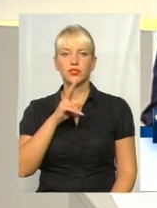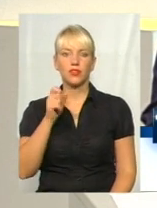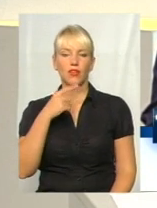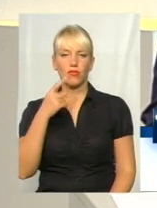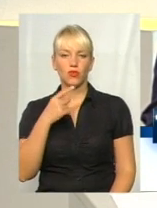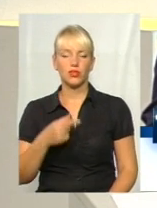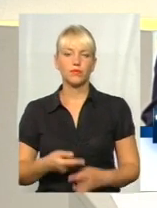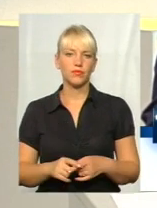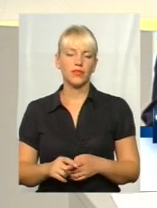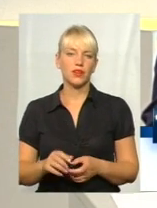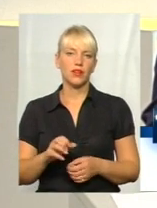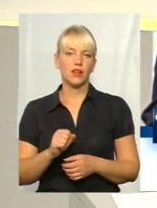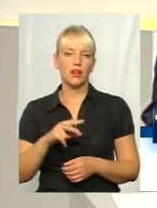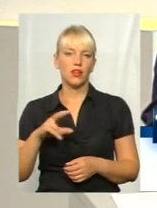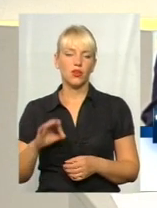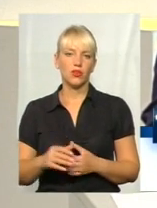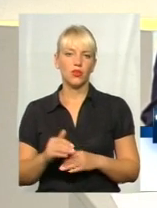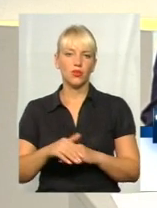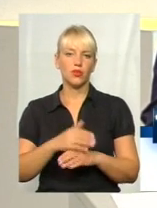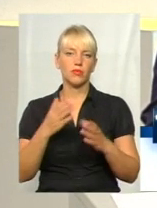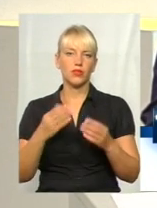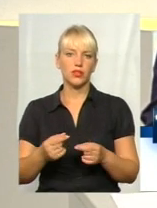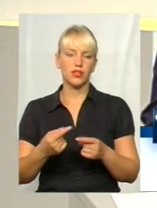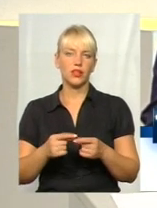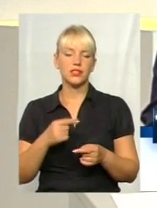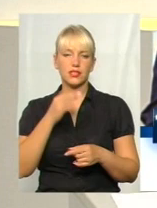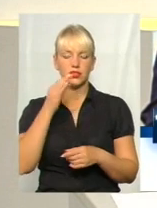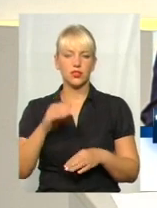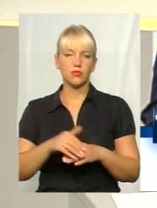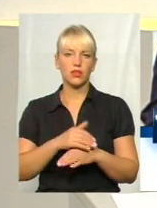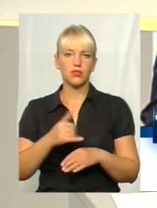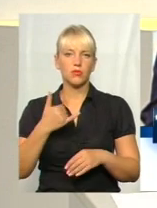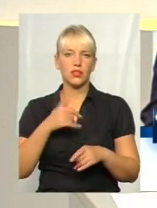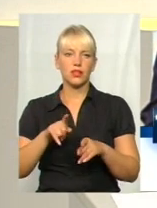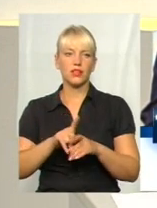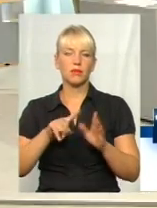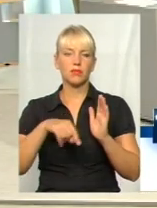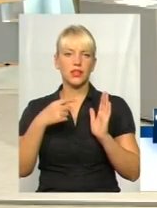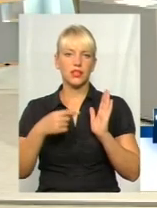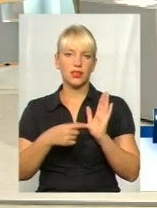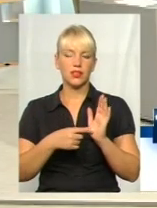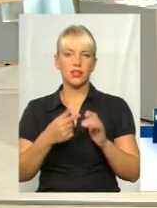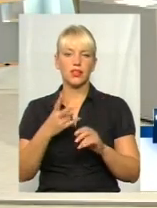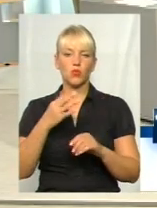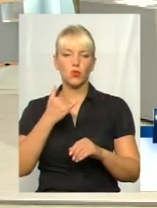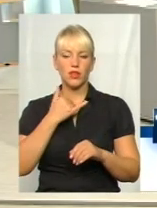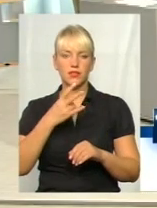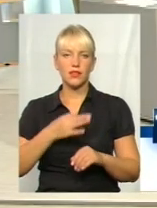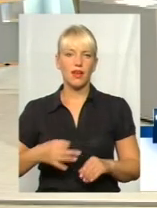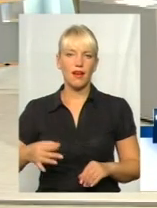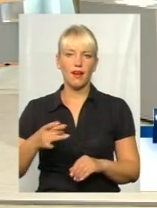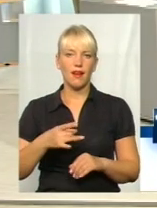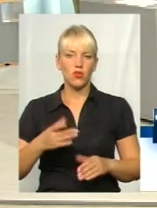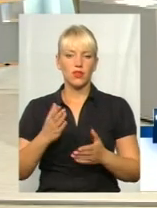Слухаємо вас, в ефірі. Доброго дня. Скажіть, будь ласка, в мене такі запитання. У нас на районі є дуже